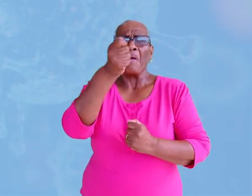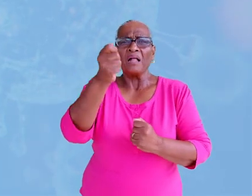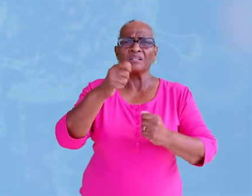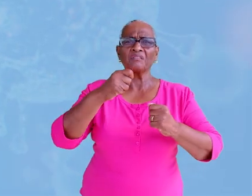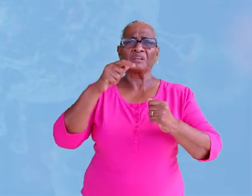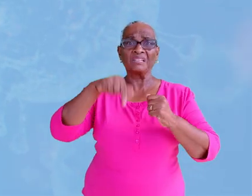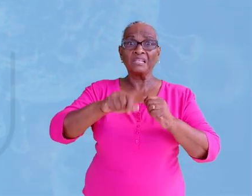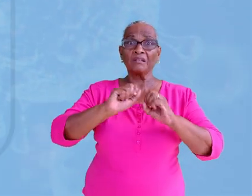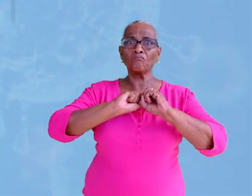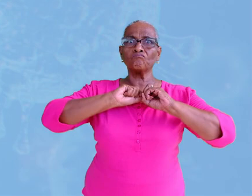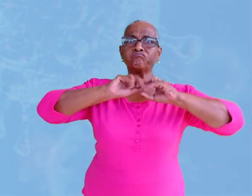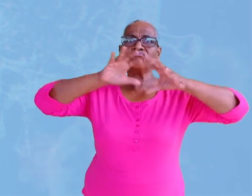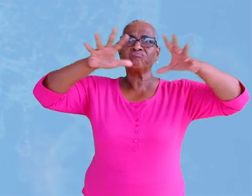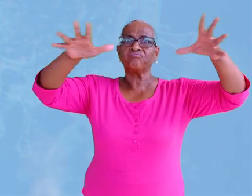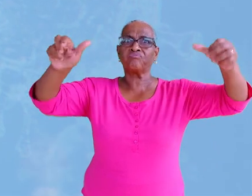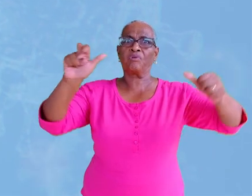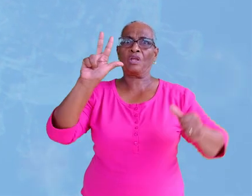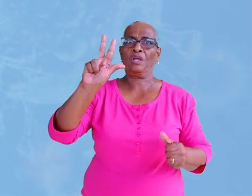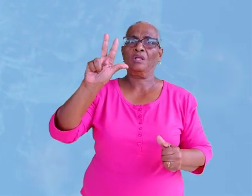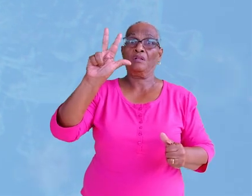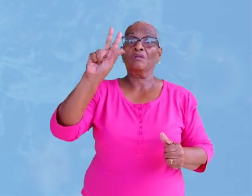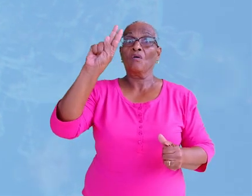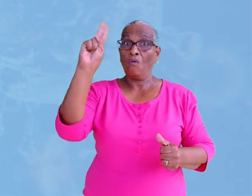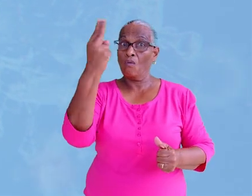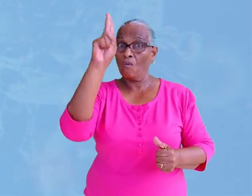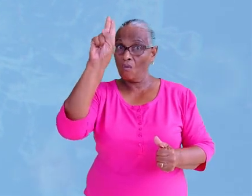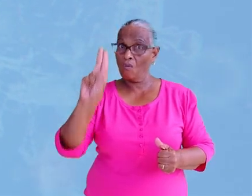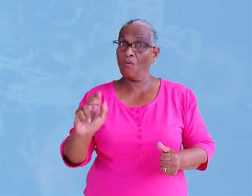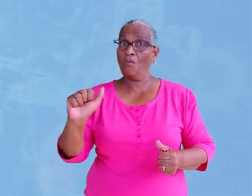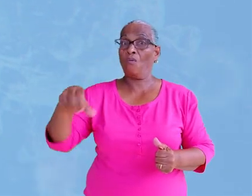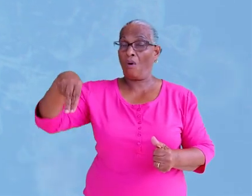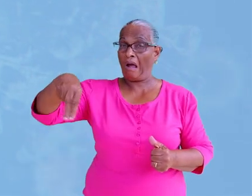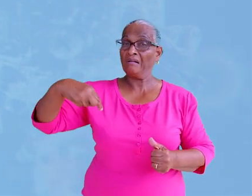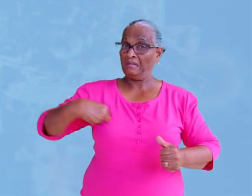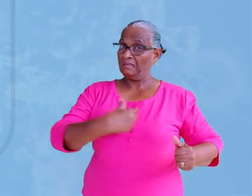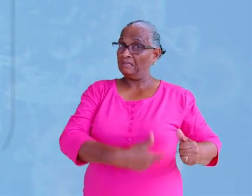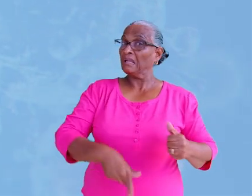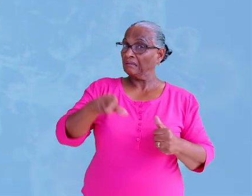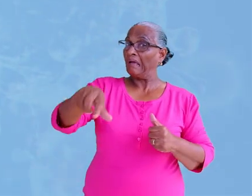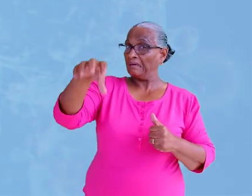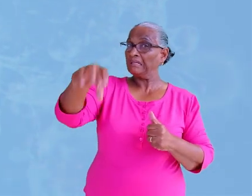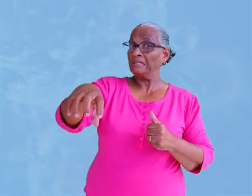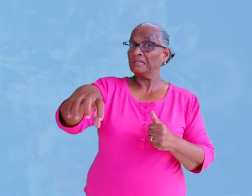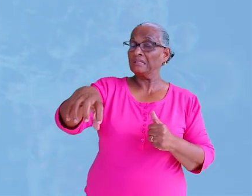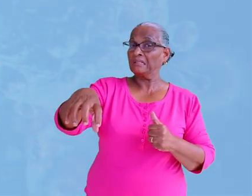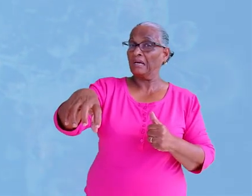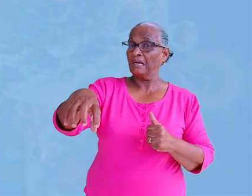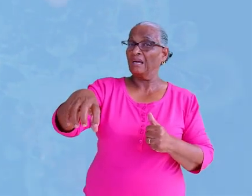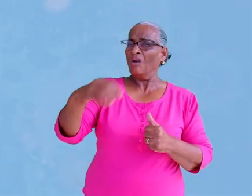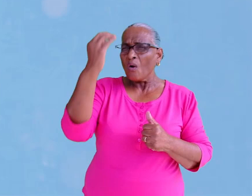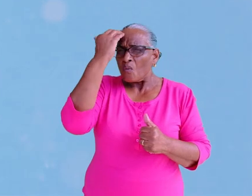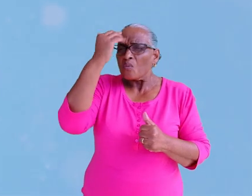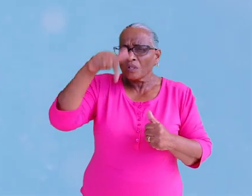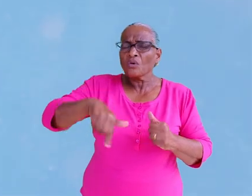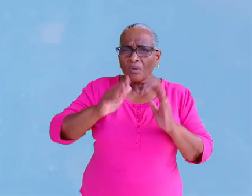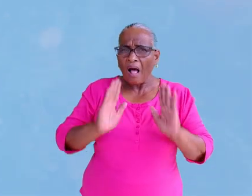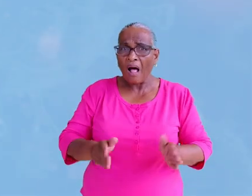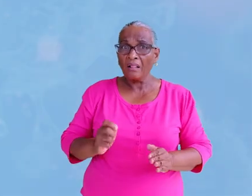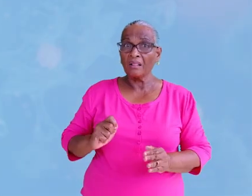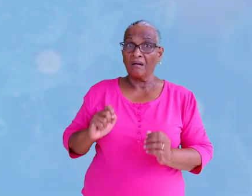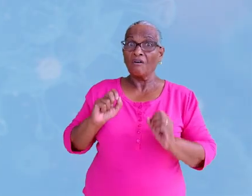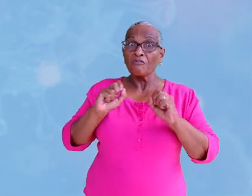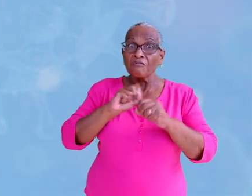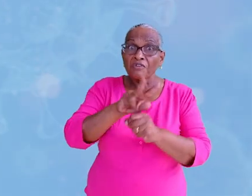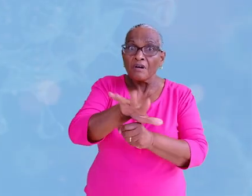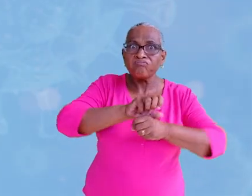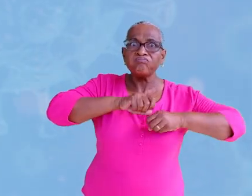uitbraak van dit virustyp in Wuhan, een stad in China. Ondertussen weten wij dat het virus